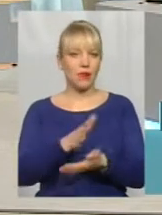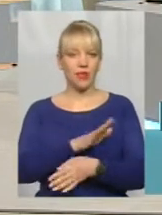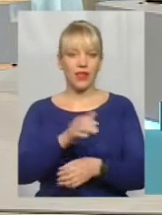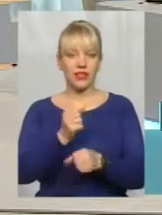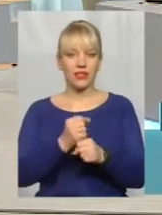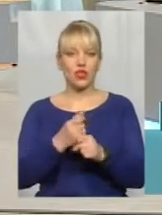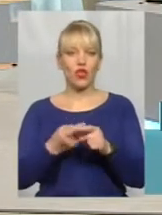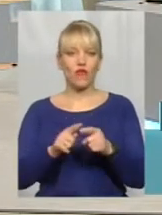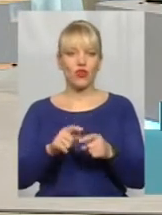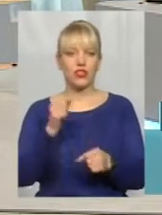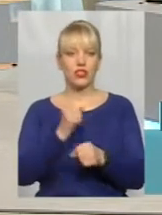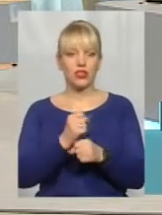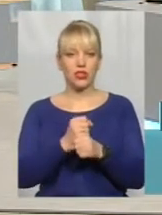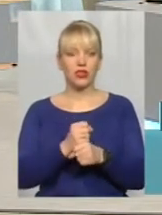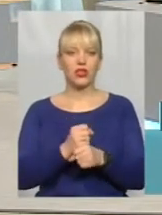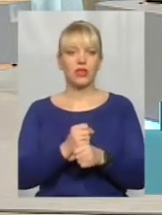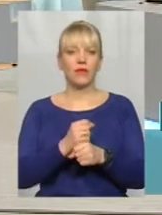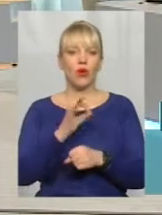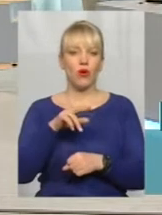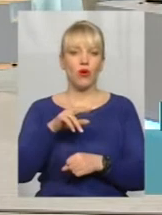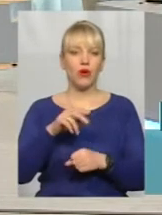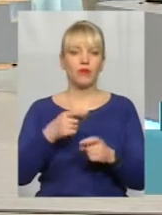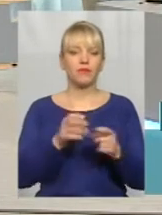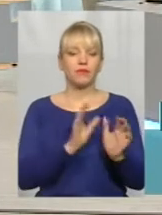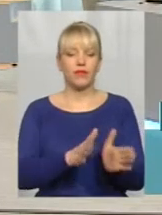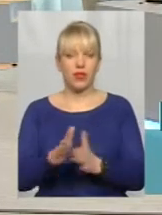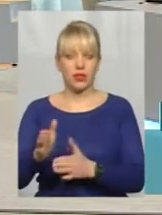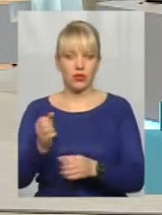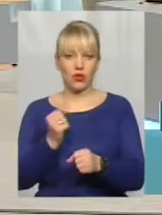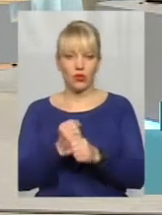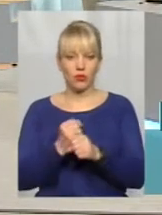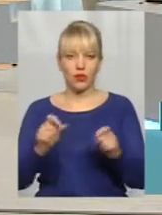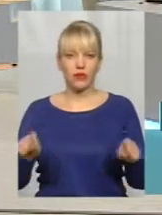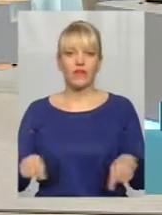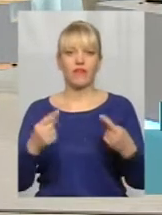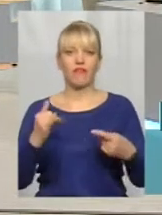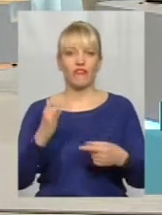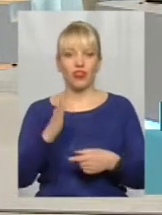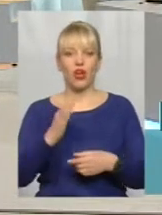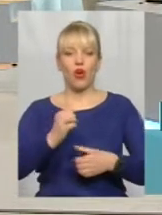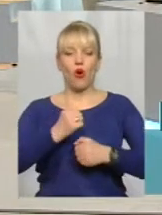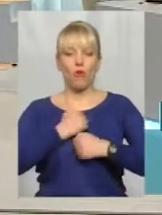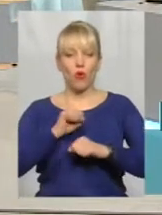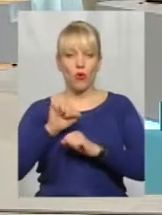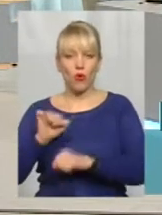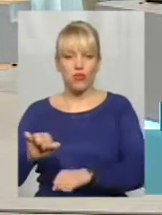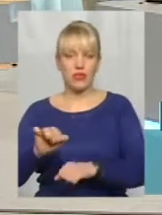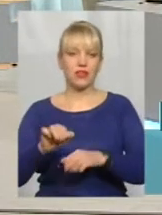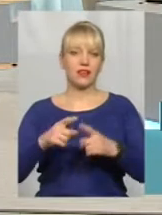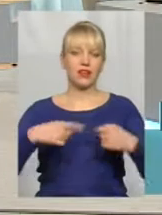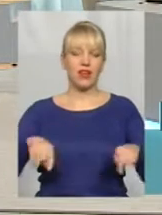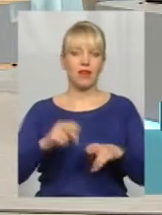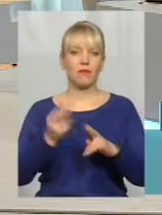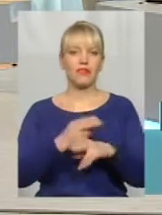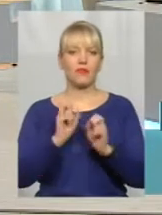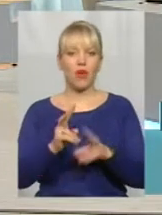Але вони діють опосередковані. Вони наводять лад в оборонній сфері, в безпековій сфері. І